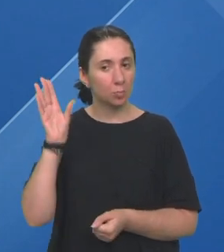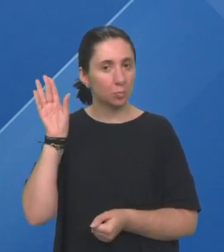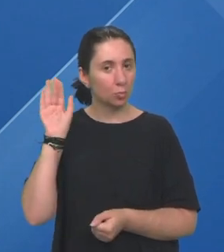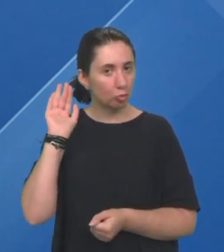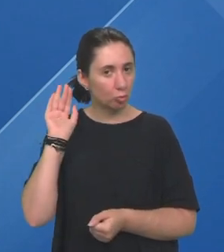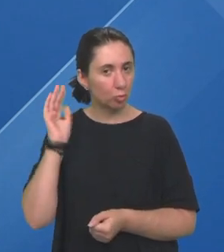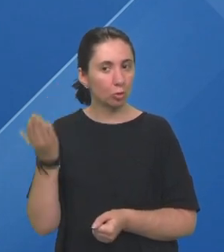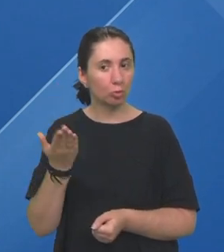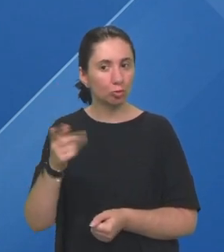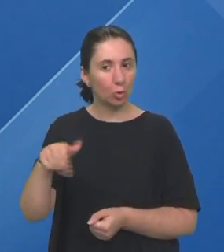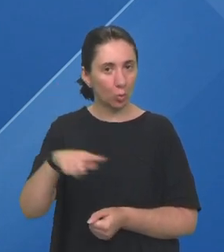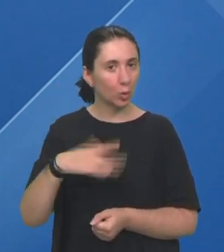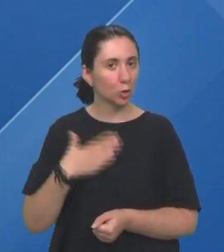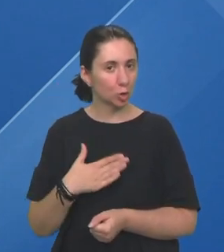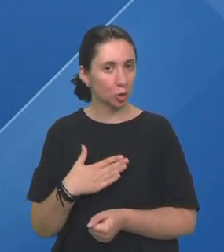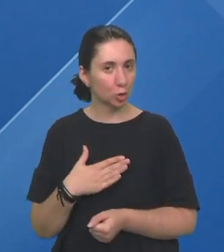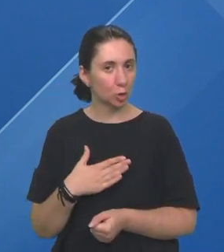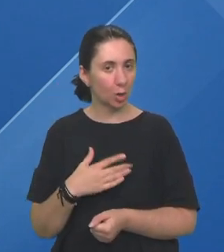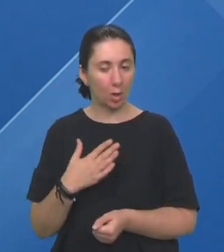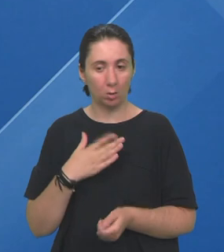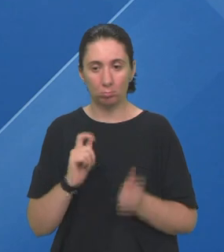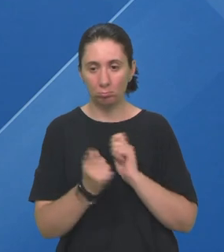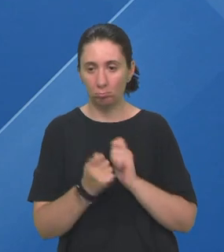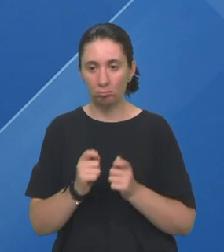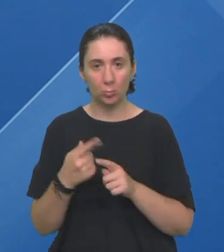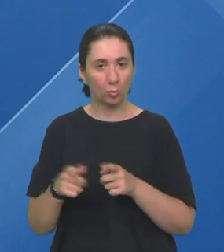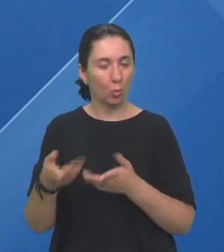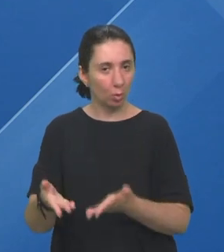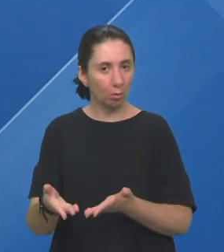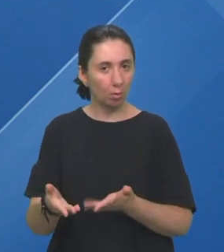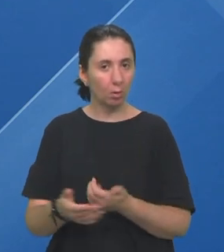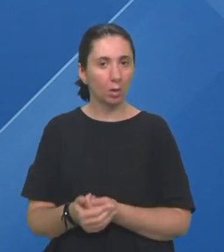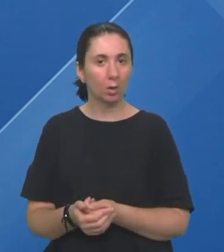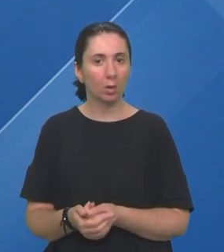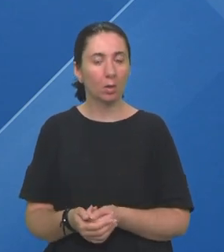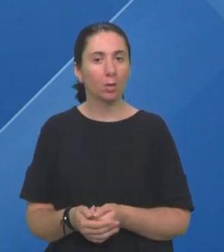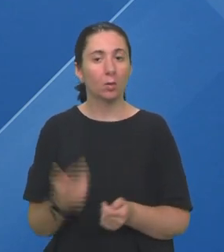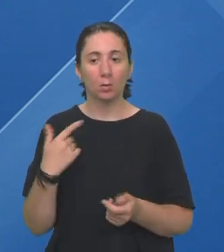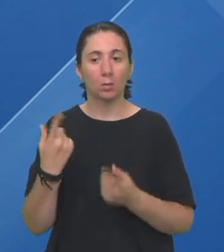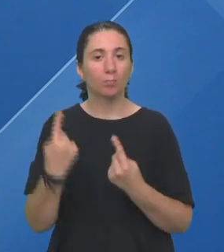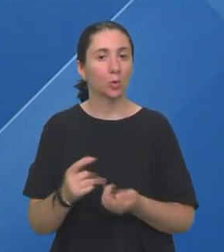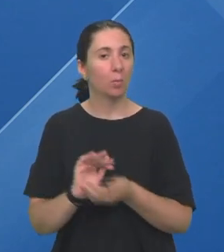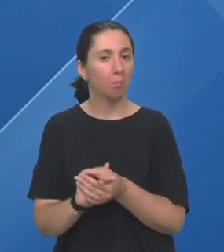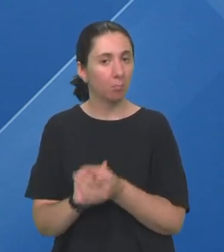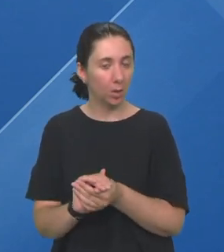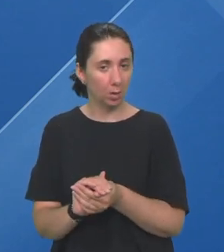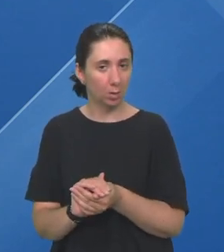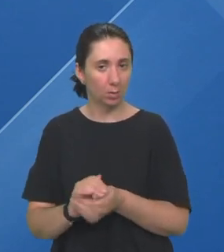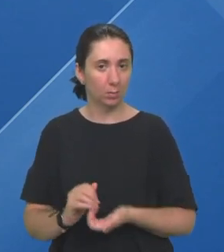što oni žele Prilagoditi se njima i na neki način im biti prijatelj Jer